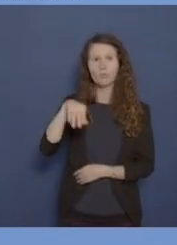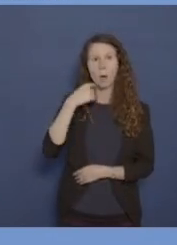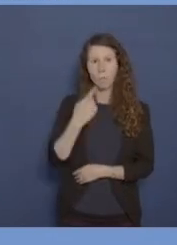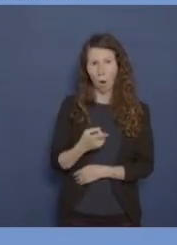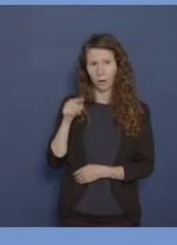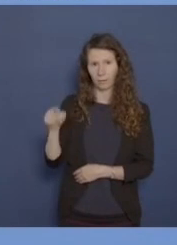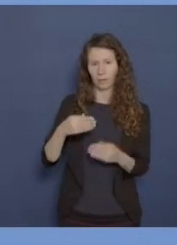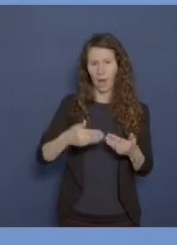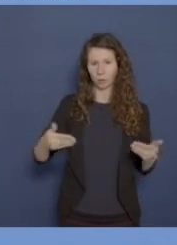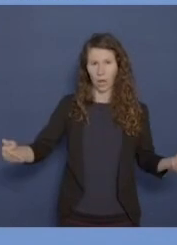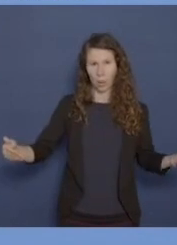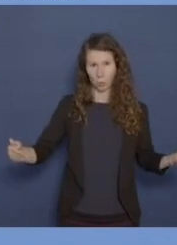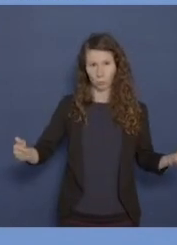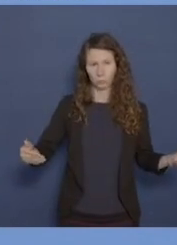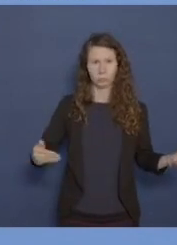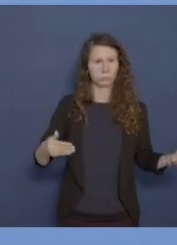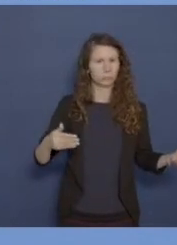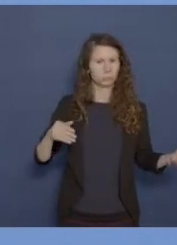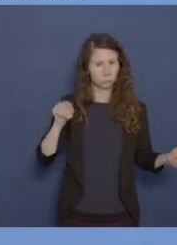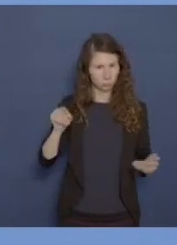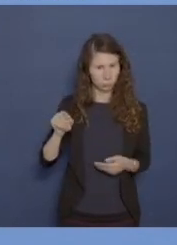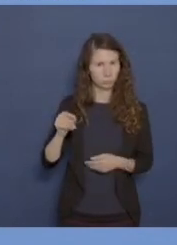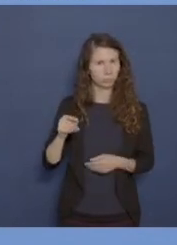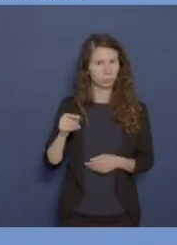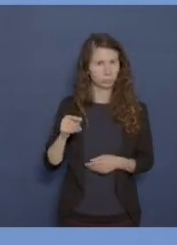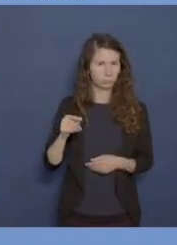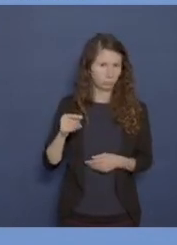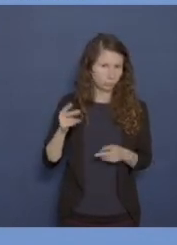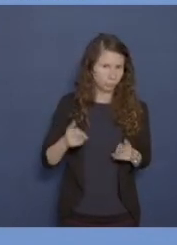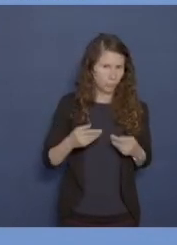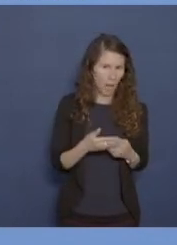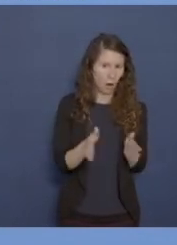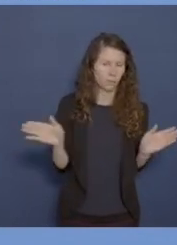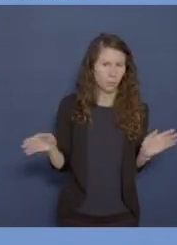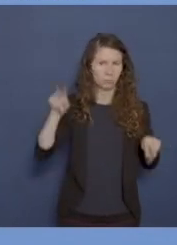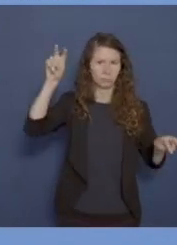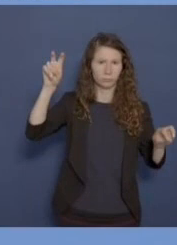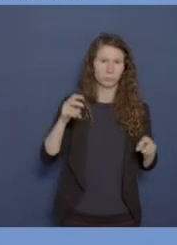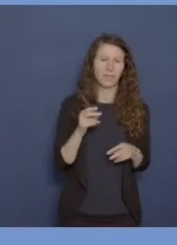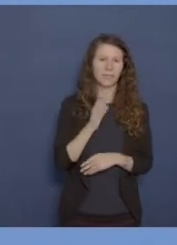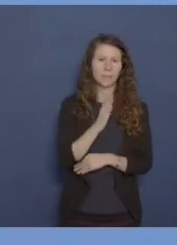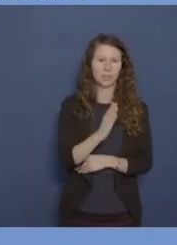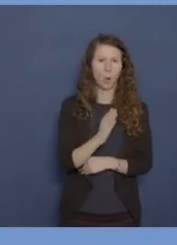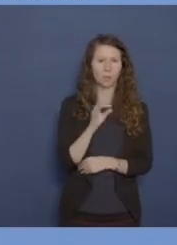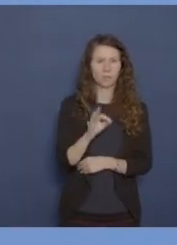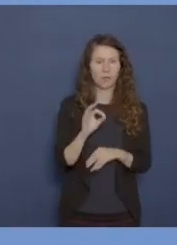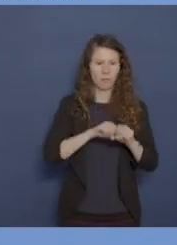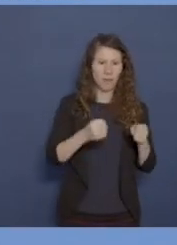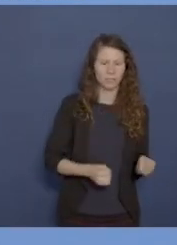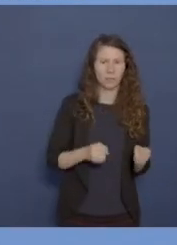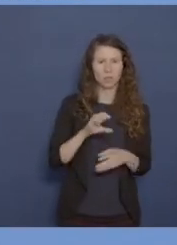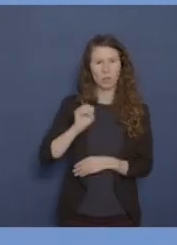eröffnen wird, trägt den Titel Dimensionen eines Verbrechens, sowjetische